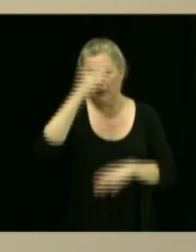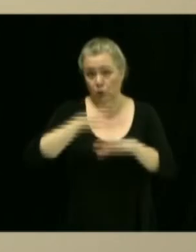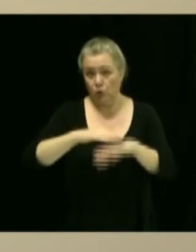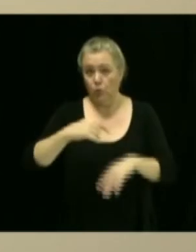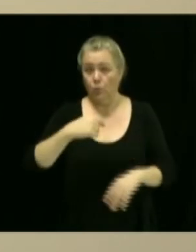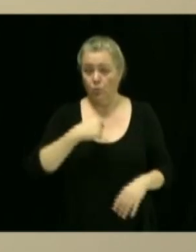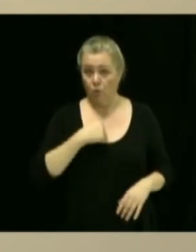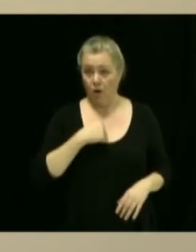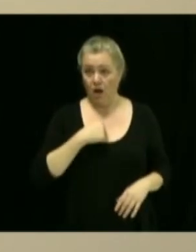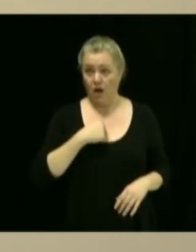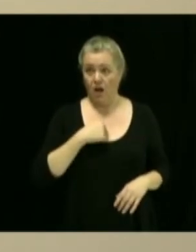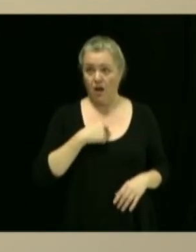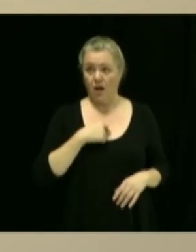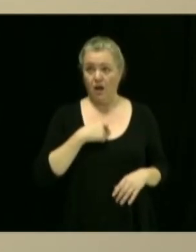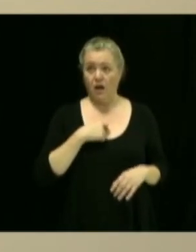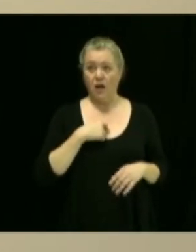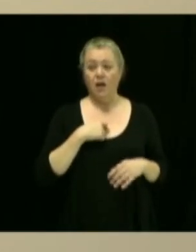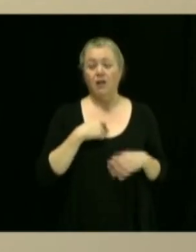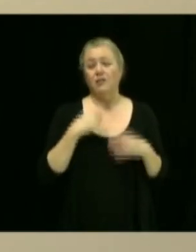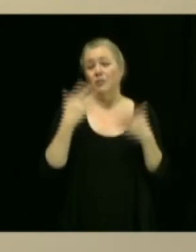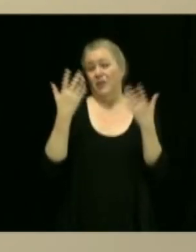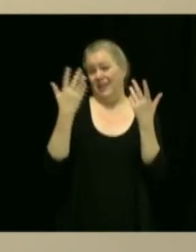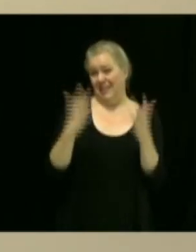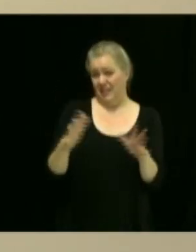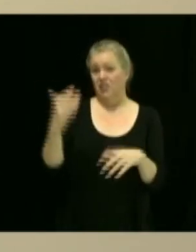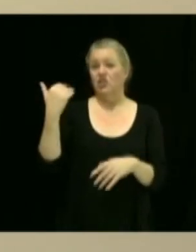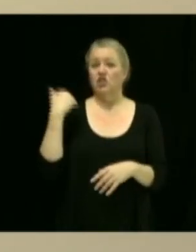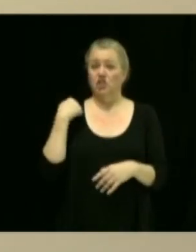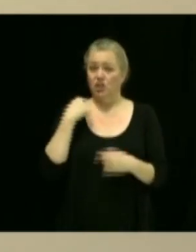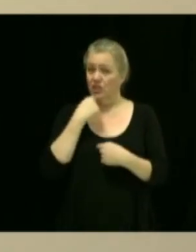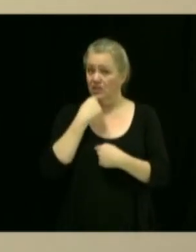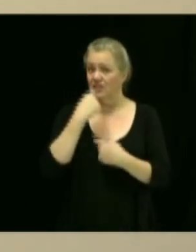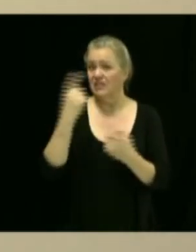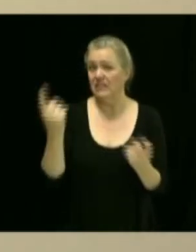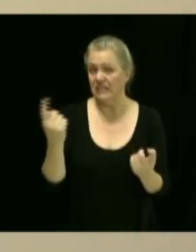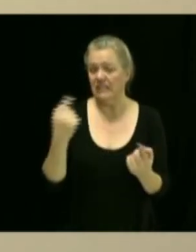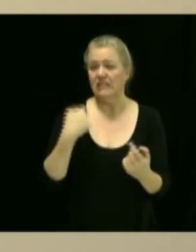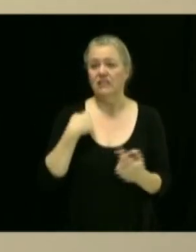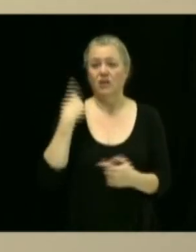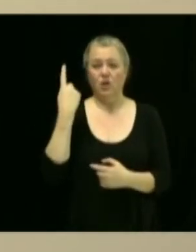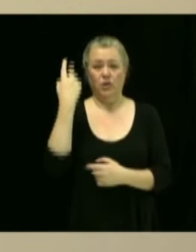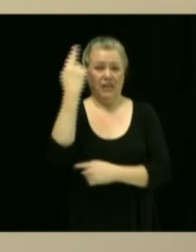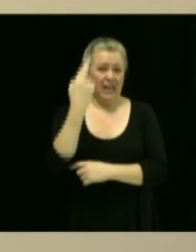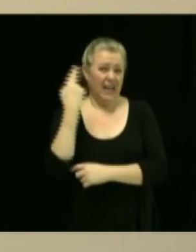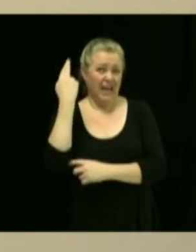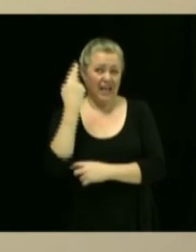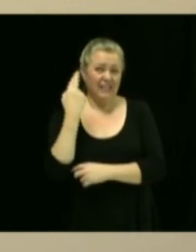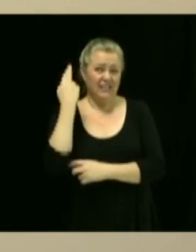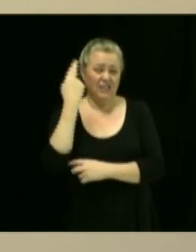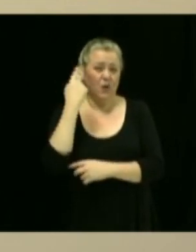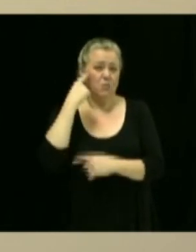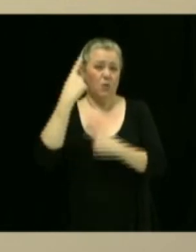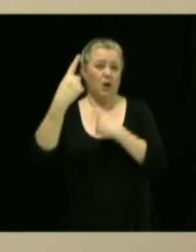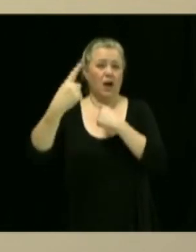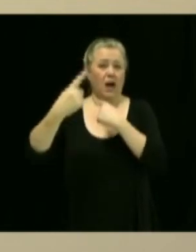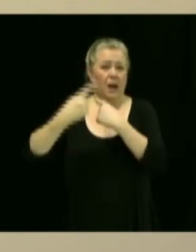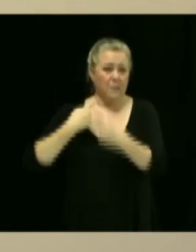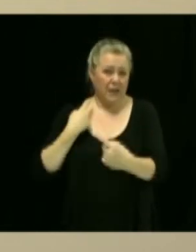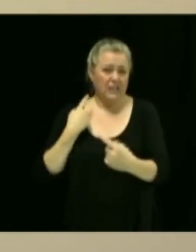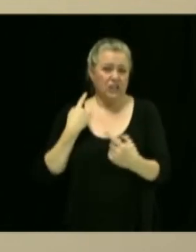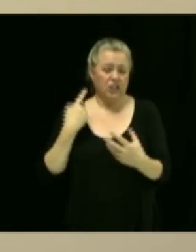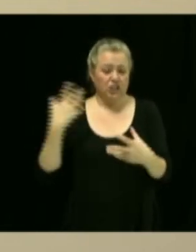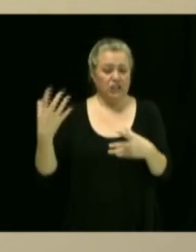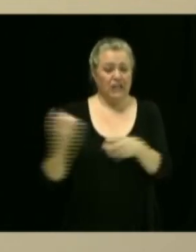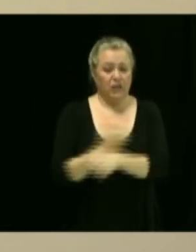énoncé l'une des possibles raisons qui peuvent empiéter sur le succès de la piétonisation de la rue